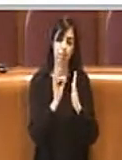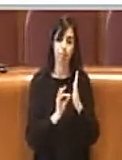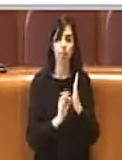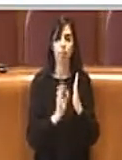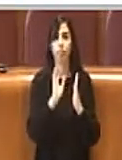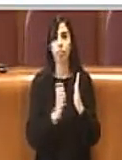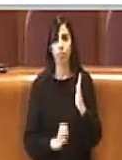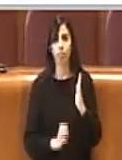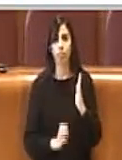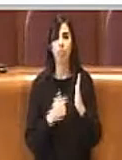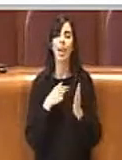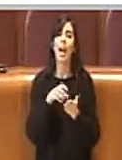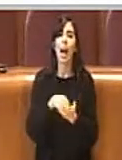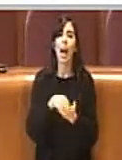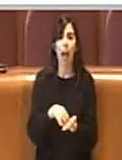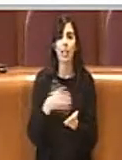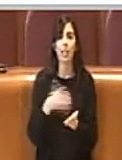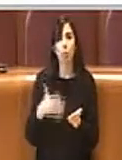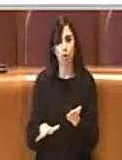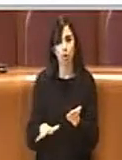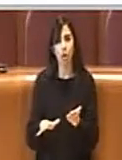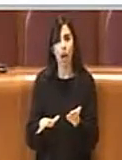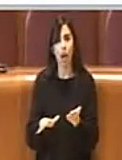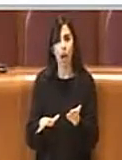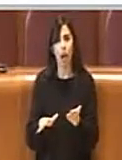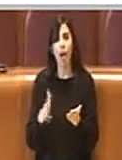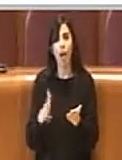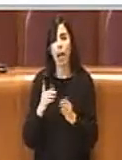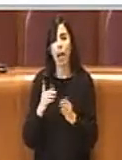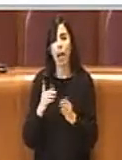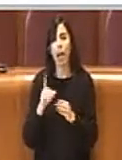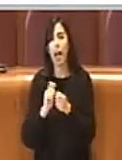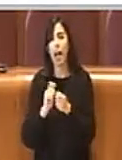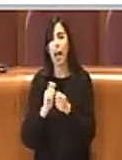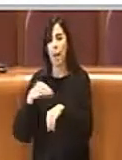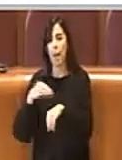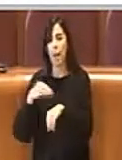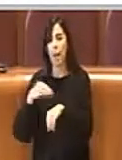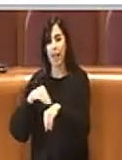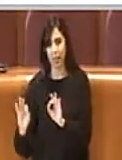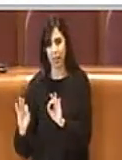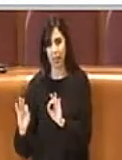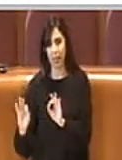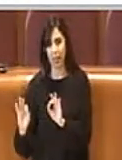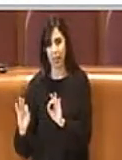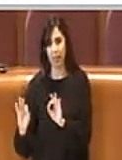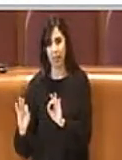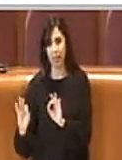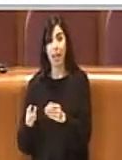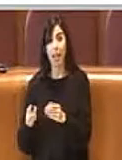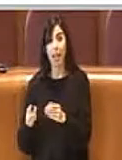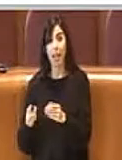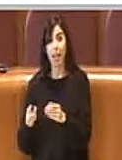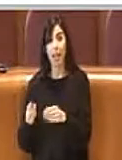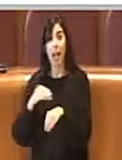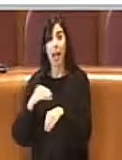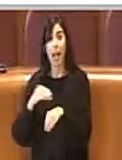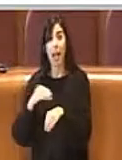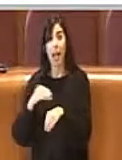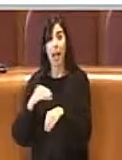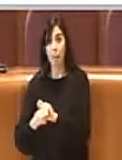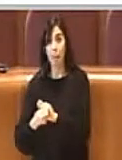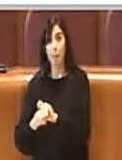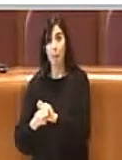quali anticipo di aver presentato anche ulteriori emendamenti che sono stati anche un po' il frutto e la